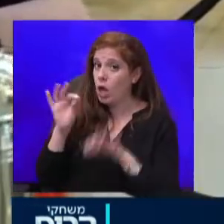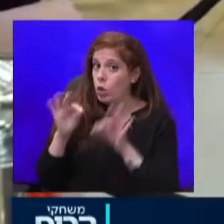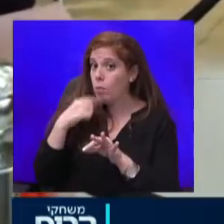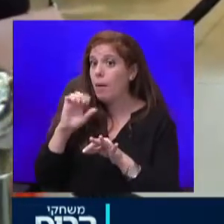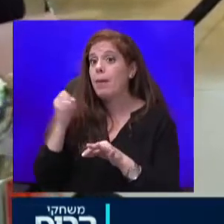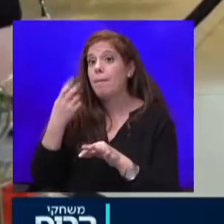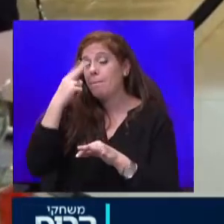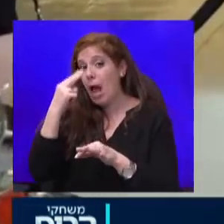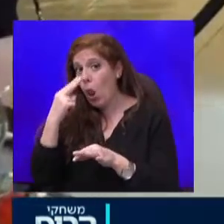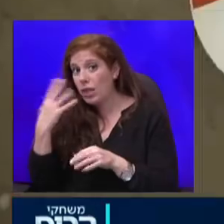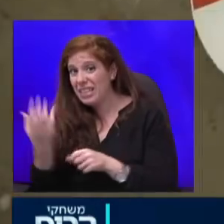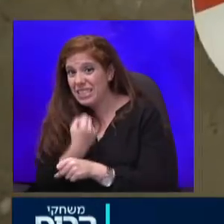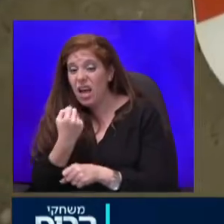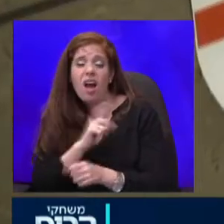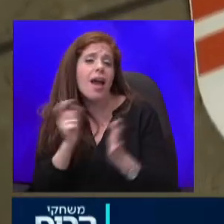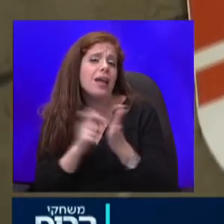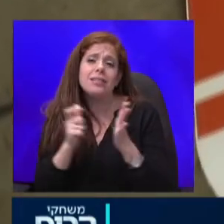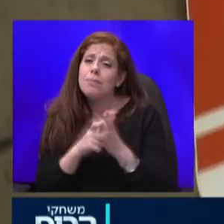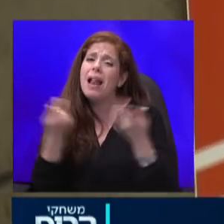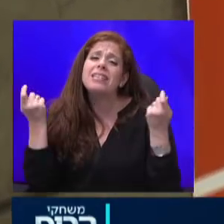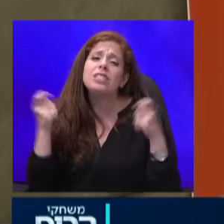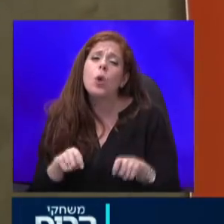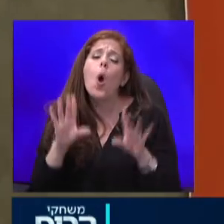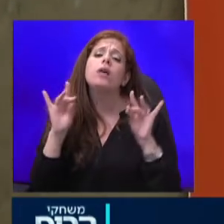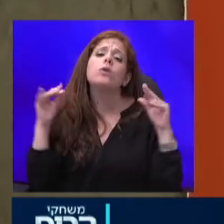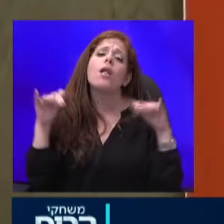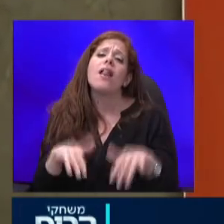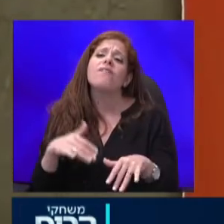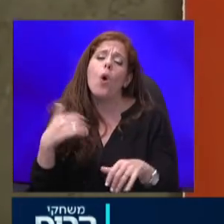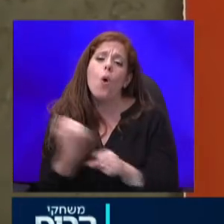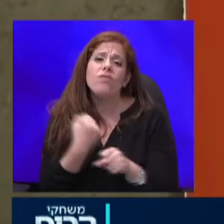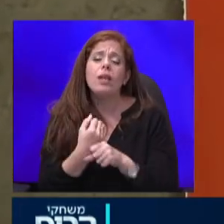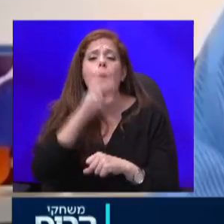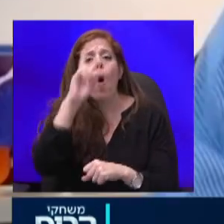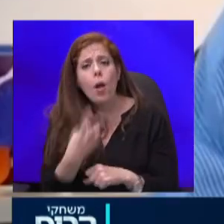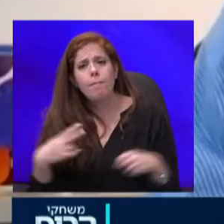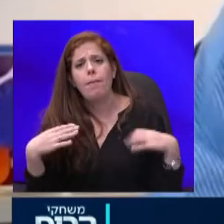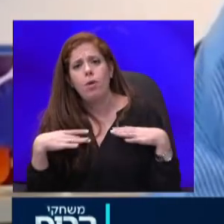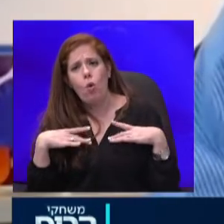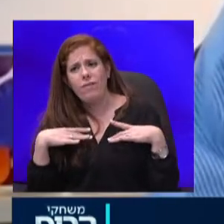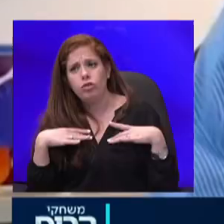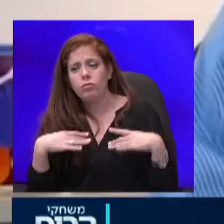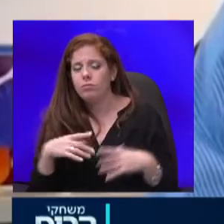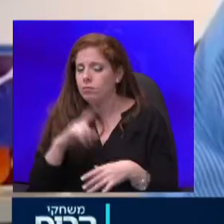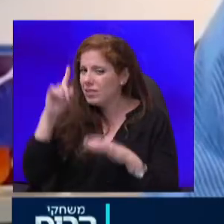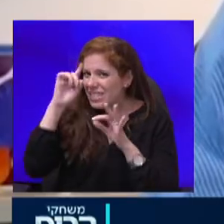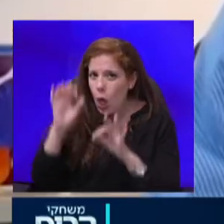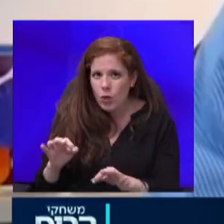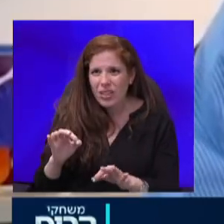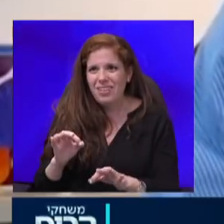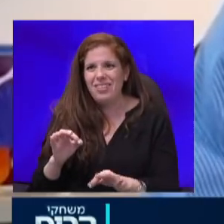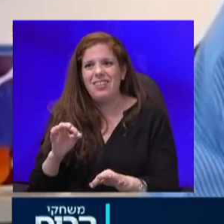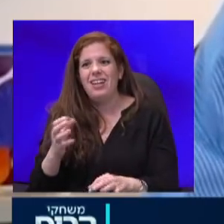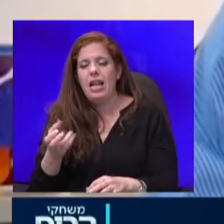לסגור ולשלוח עשרות אלפי עובדים פעם נוספת לחלט. זה לא הגיוני בעליל לקחת פיילוט כל כך מוצלח